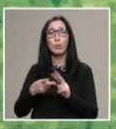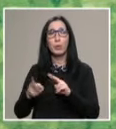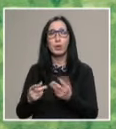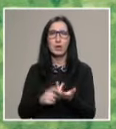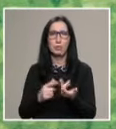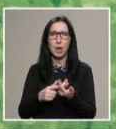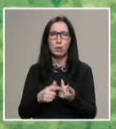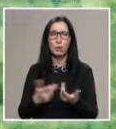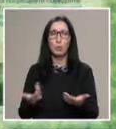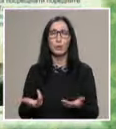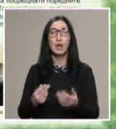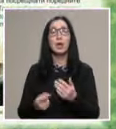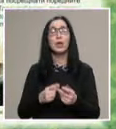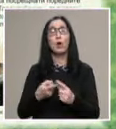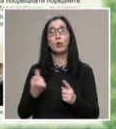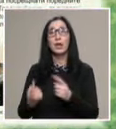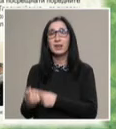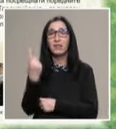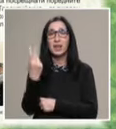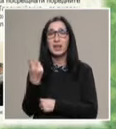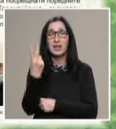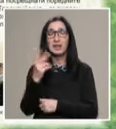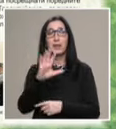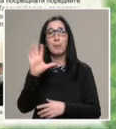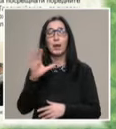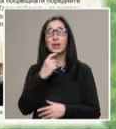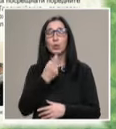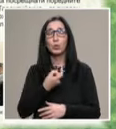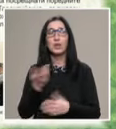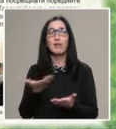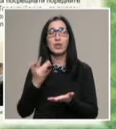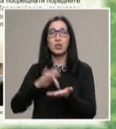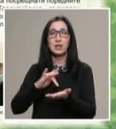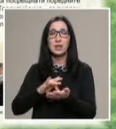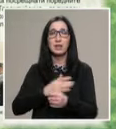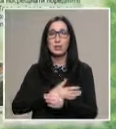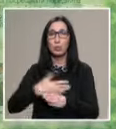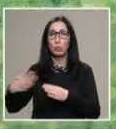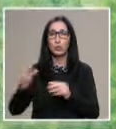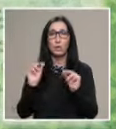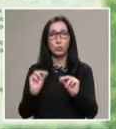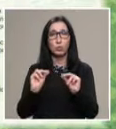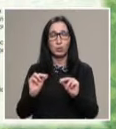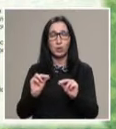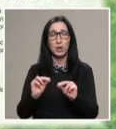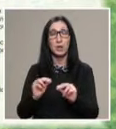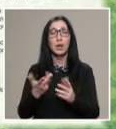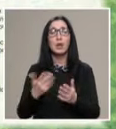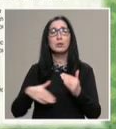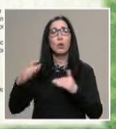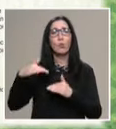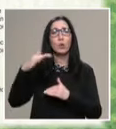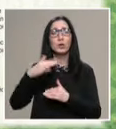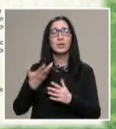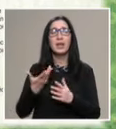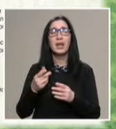няколко пътя и от 2005 година вече е център за продължаващо обучение. Съществено се обагати